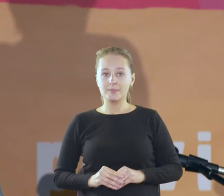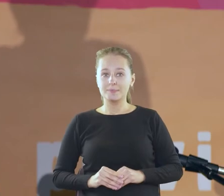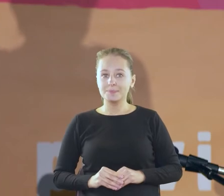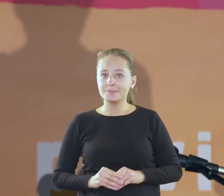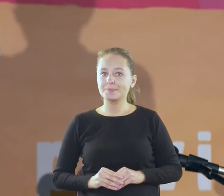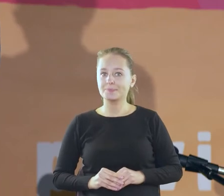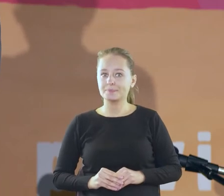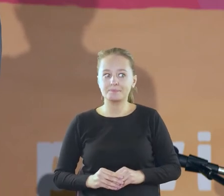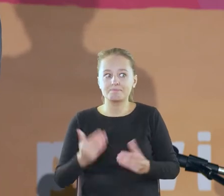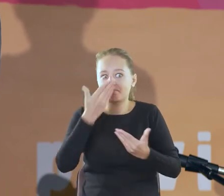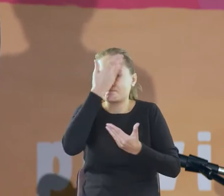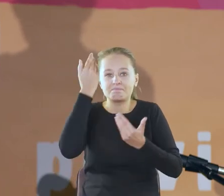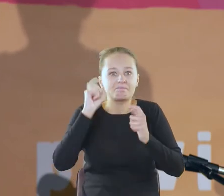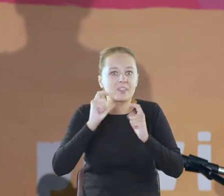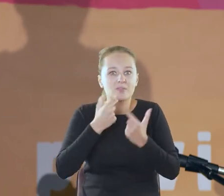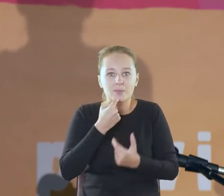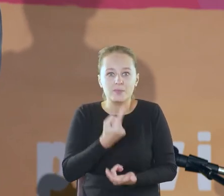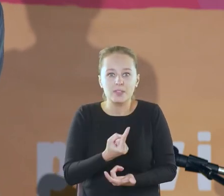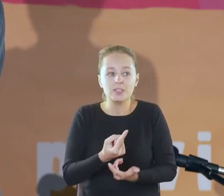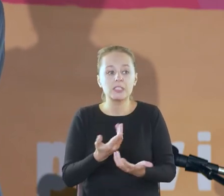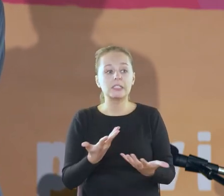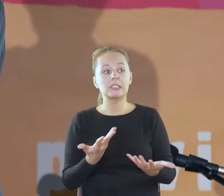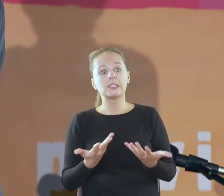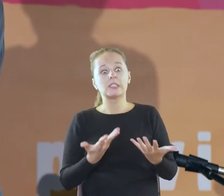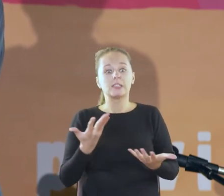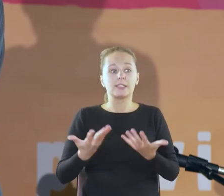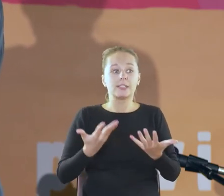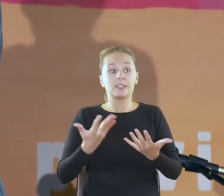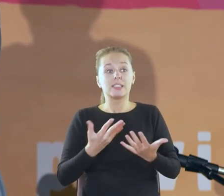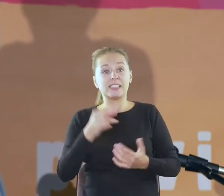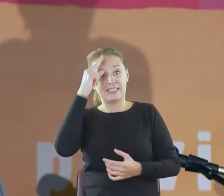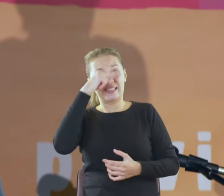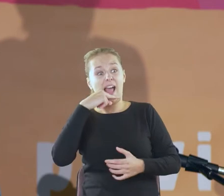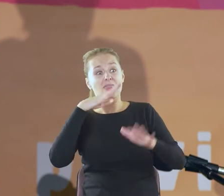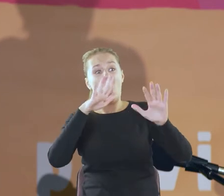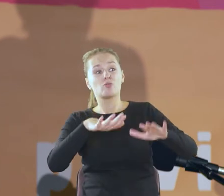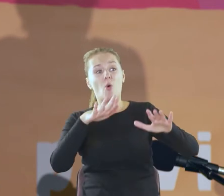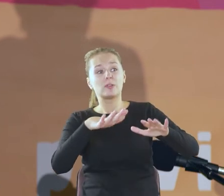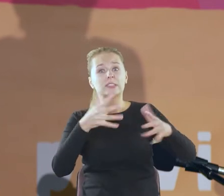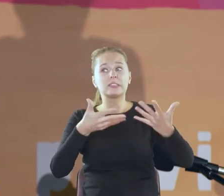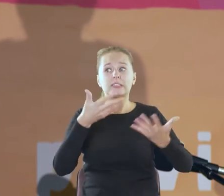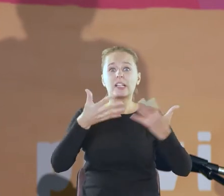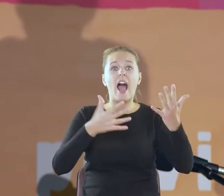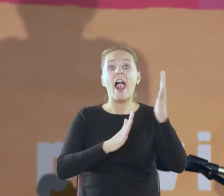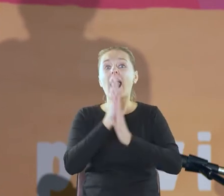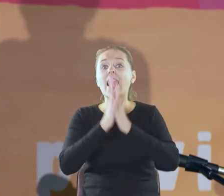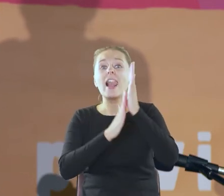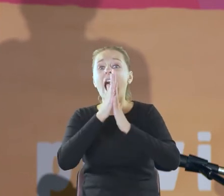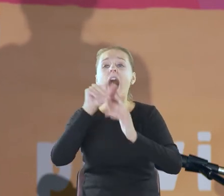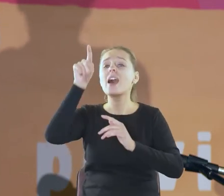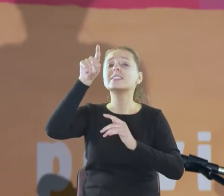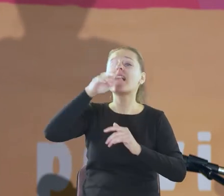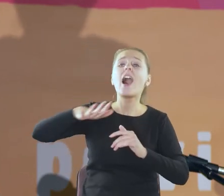Nie wie co mówić na to. Został w lesie, za dworem,